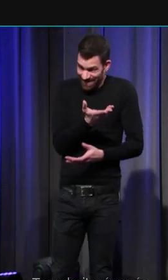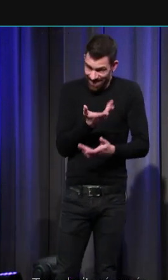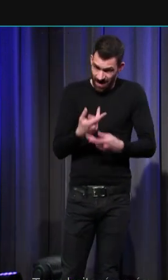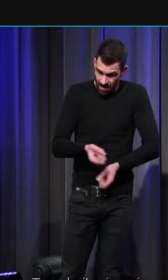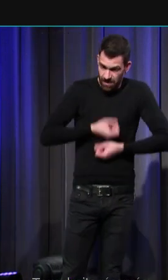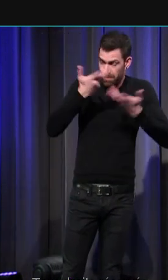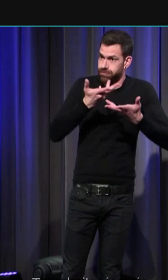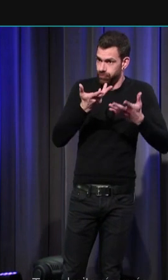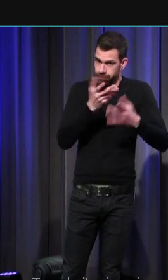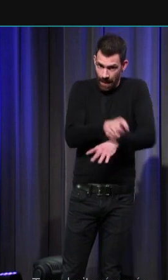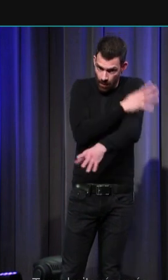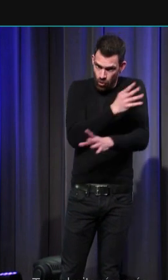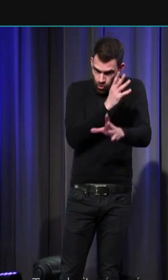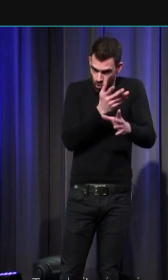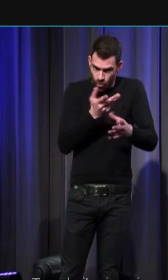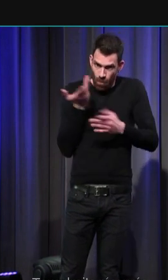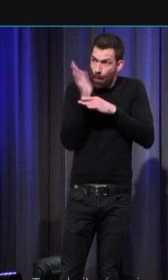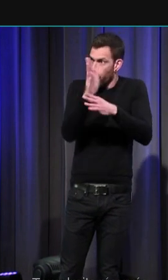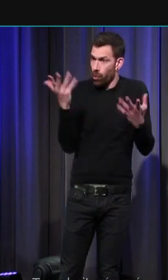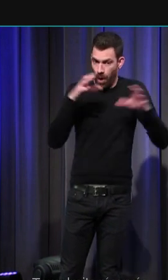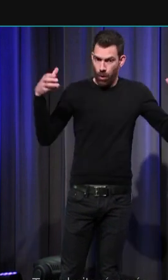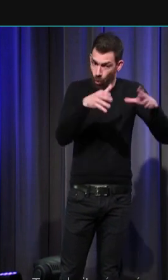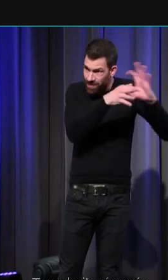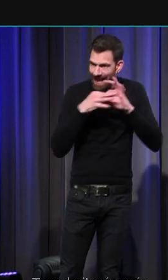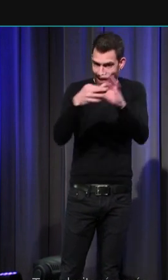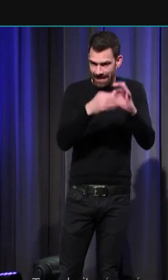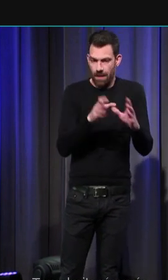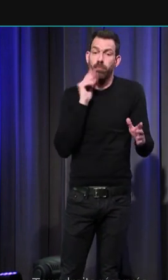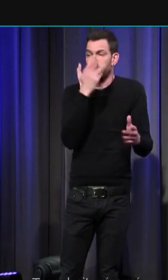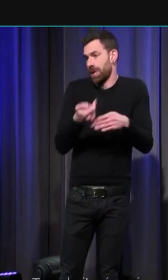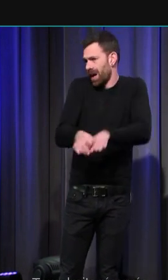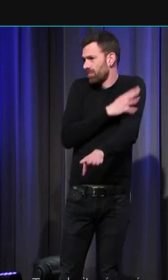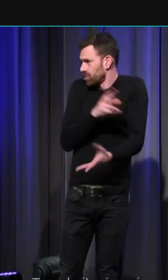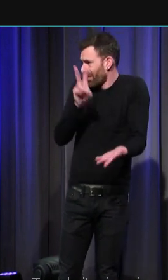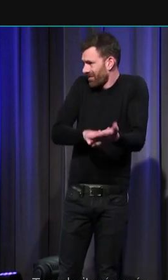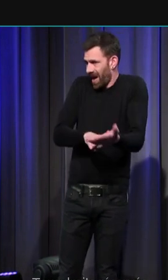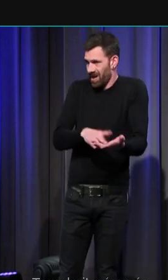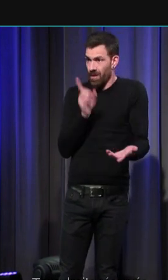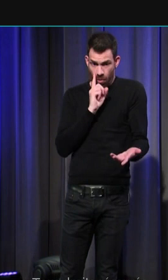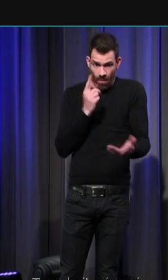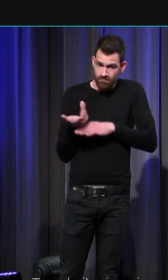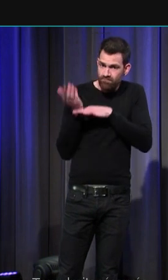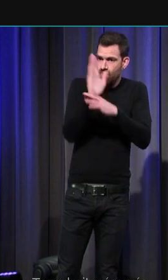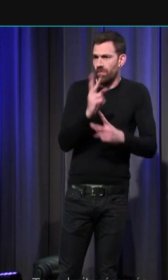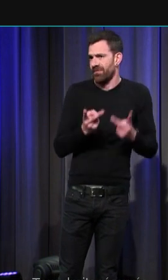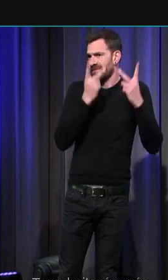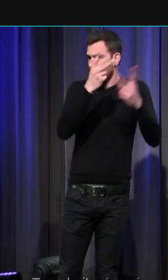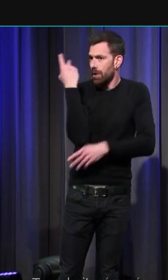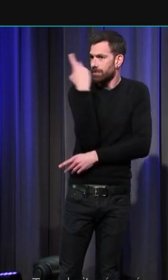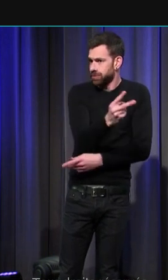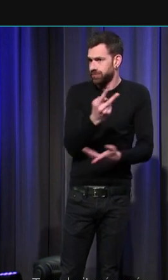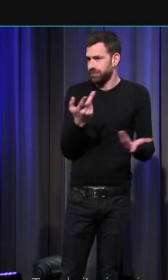solidarité que l'émotion est authentique au sens où elle dit le vrai des valeurs qui sont ainsi manifestées la